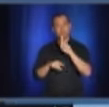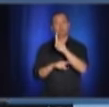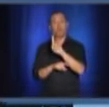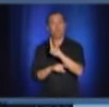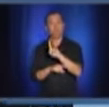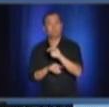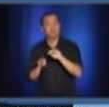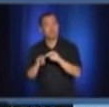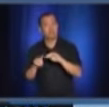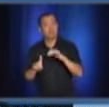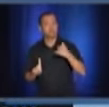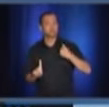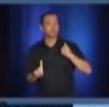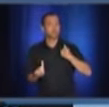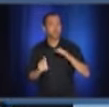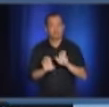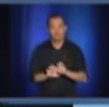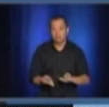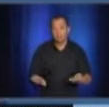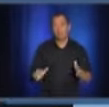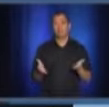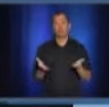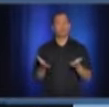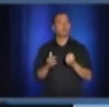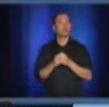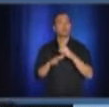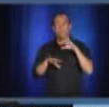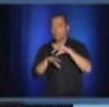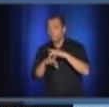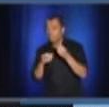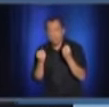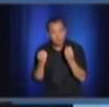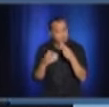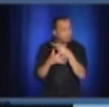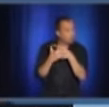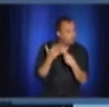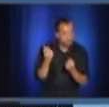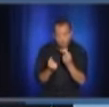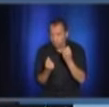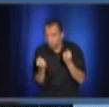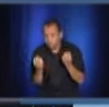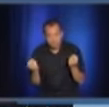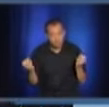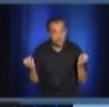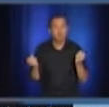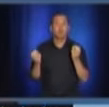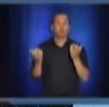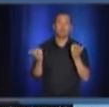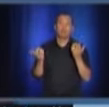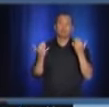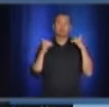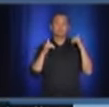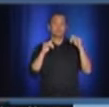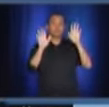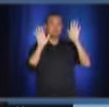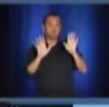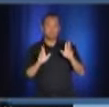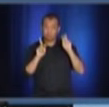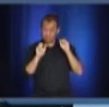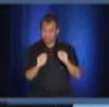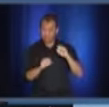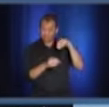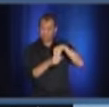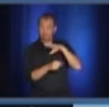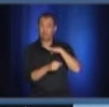symptômes. Dans une salle de spectacle, vous pouvez avoir une personne âgée, etc. Déjà le 1,5 m, vous savez, là, on est déjà en